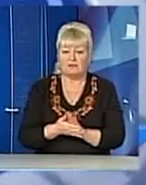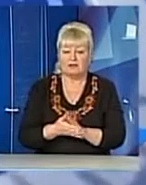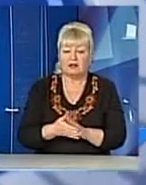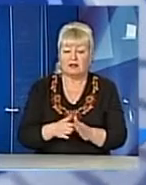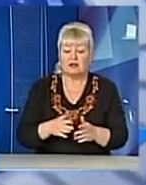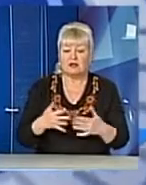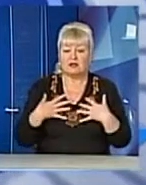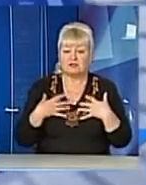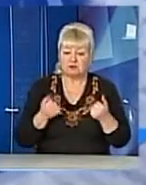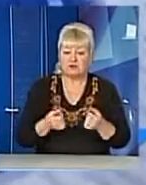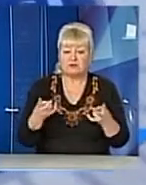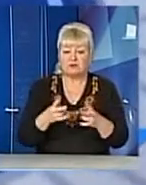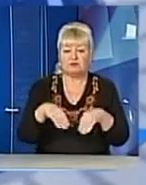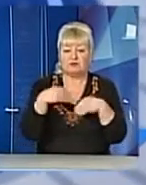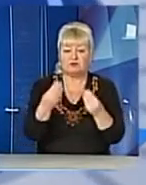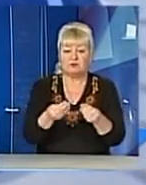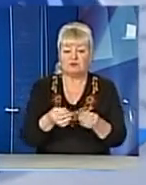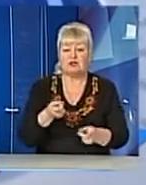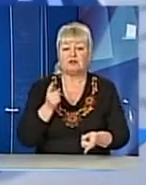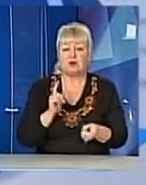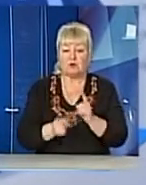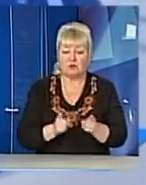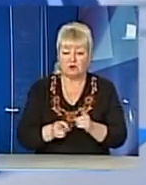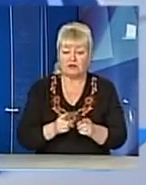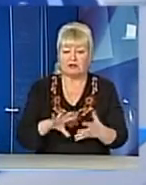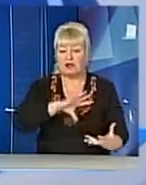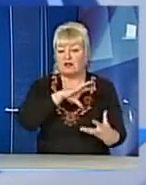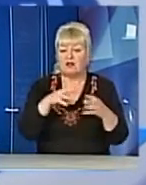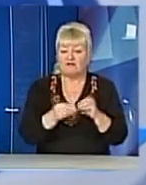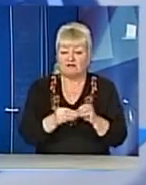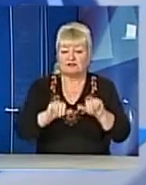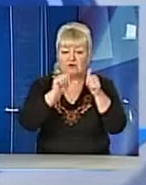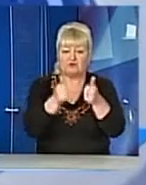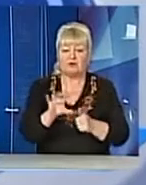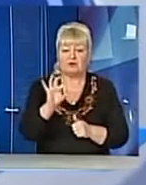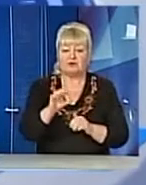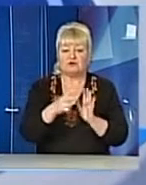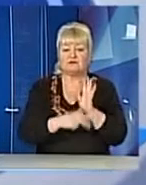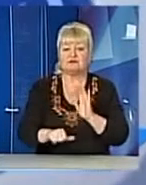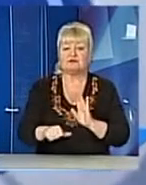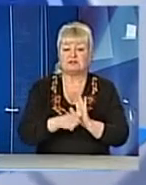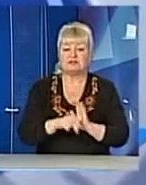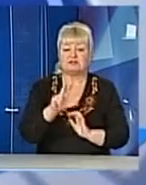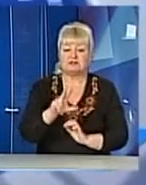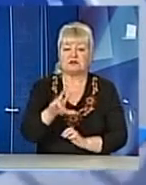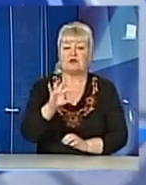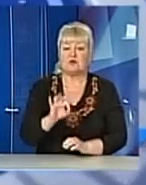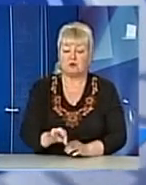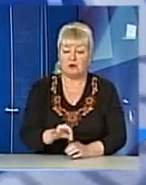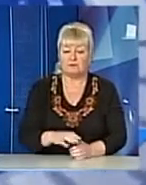то необхідно подати оригінал висновку закладу охорони здоров'я форми 086-3О,